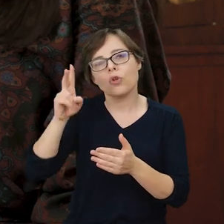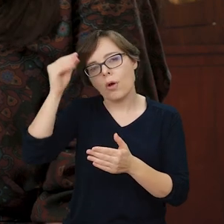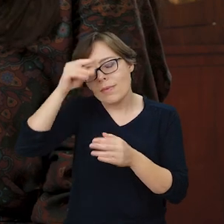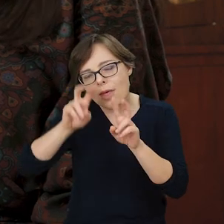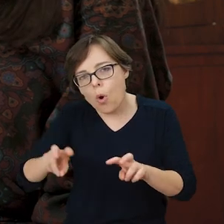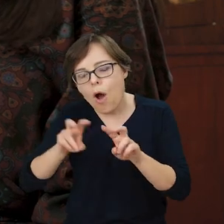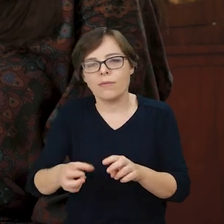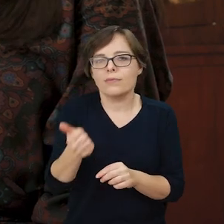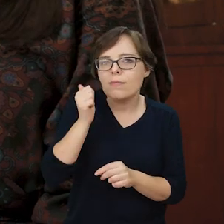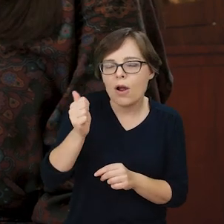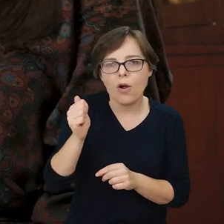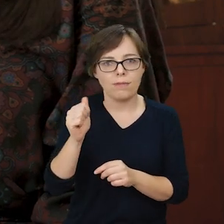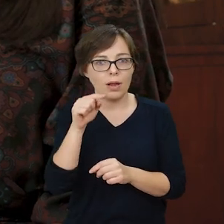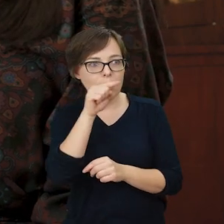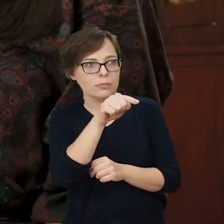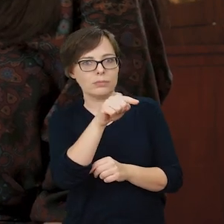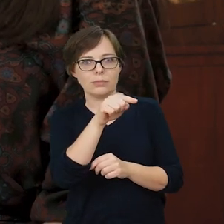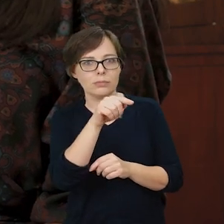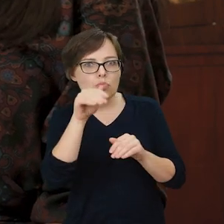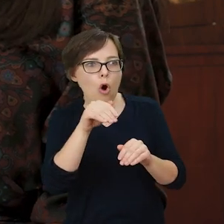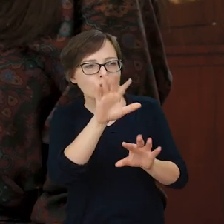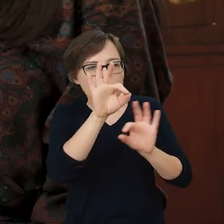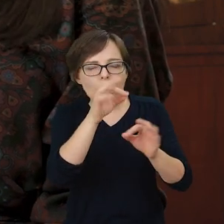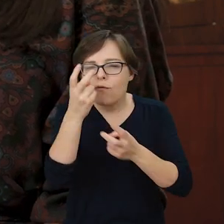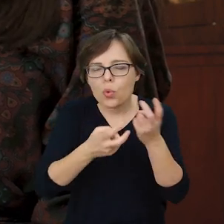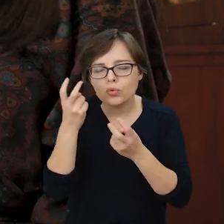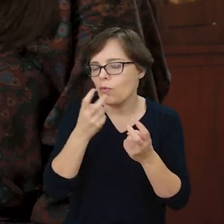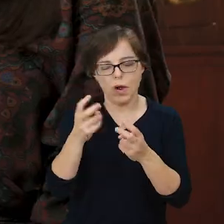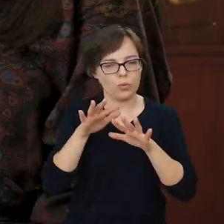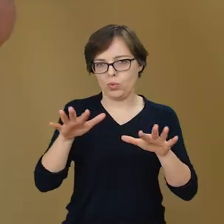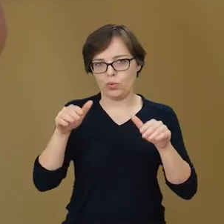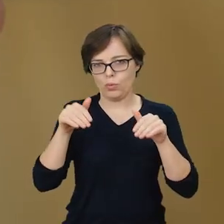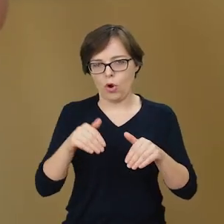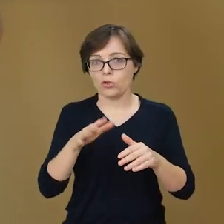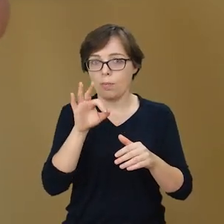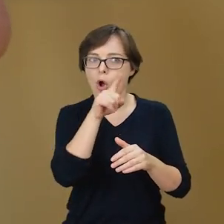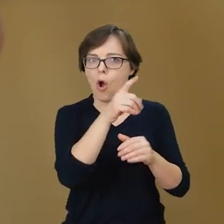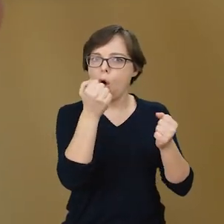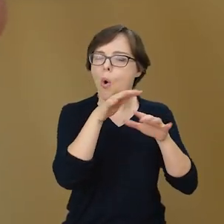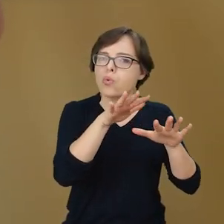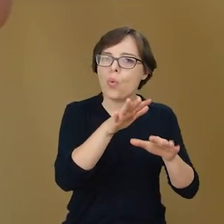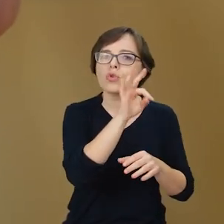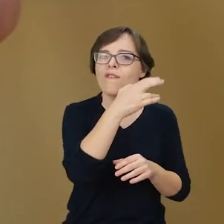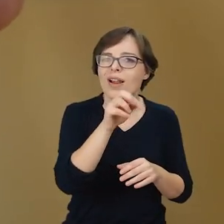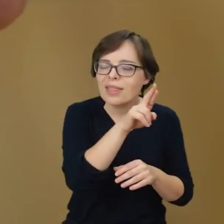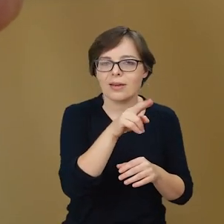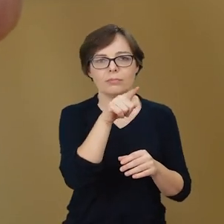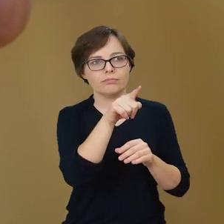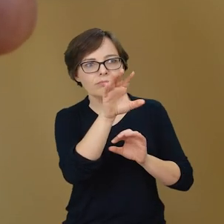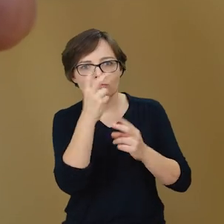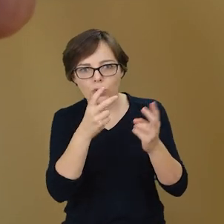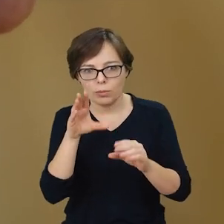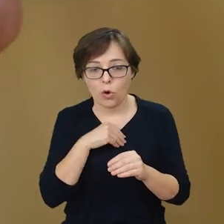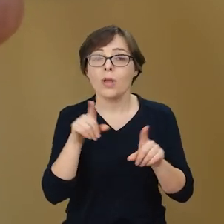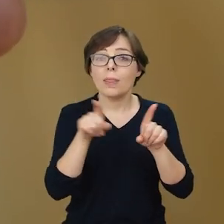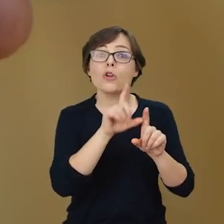naukowców i specjalistów, którzy mogą na niej robić bardzo szczegółowe kwerendy, ponieważ mamy tam wiele filtrów zaawansowanych, jak również to, co